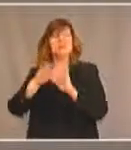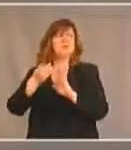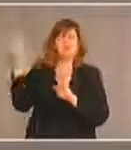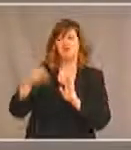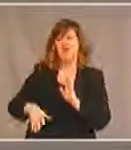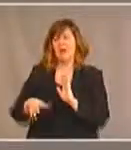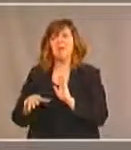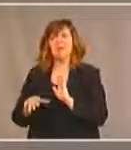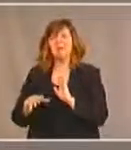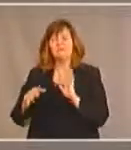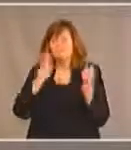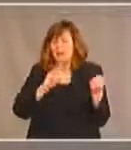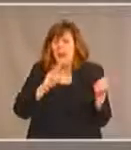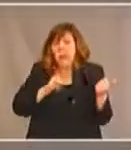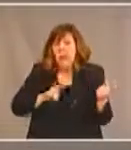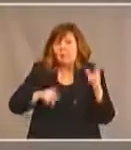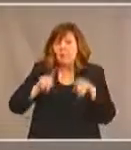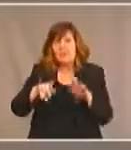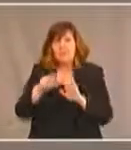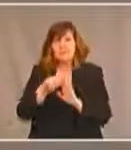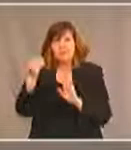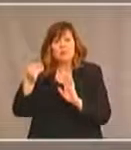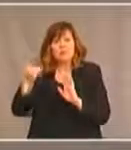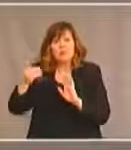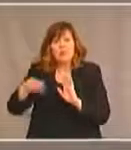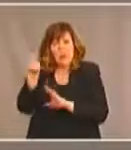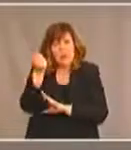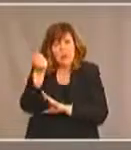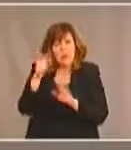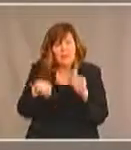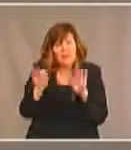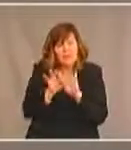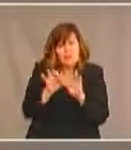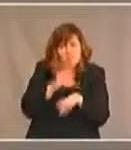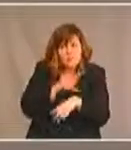c'est vrai que parfois ça coûte de l'argent mais le plus souvent